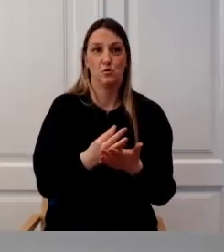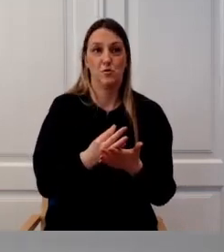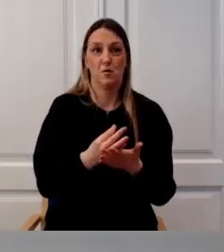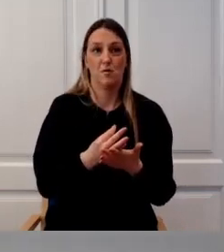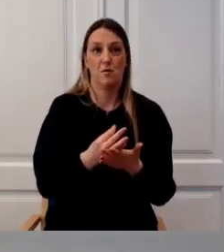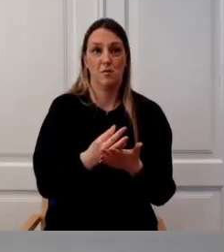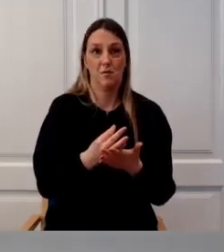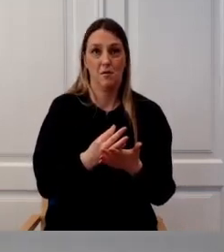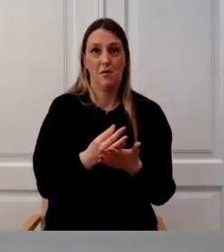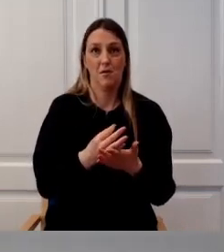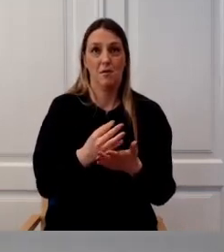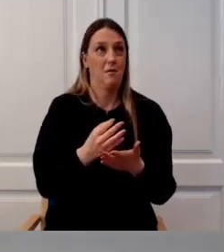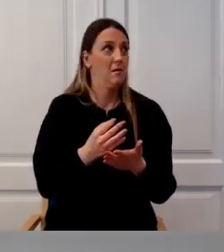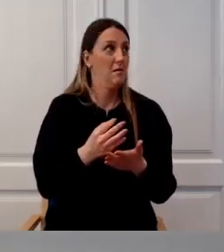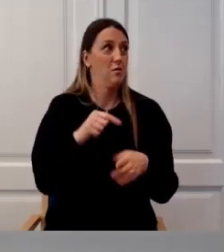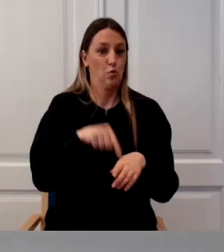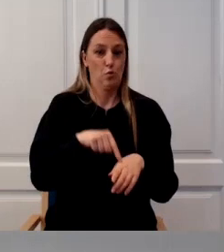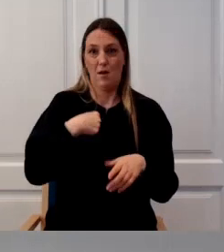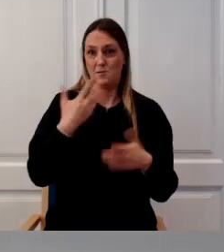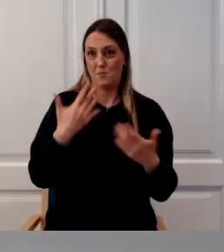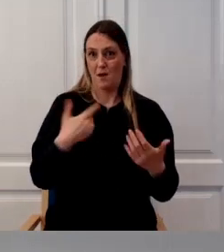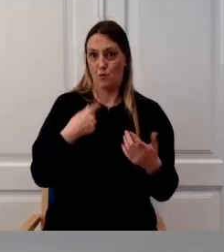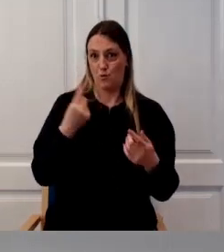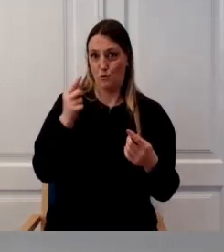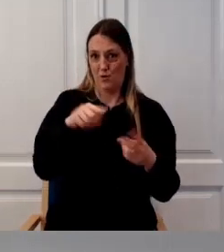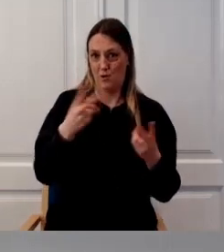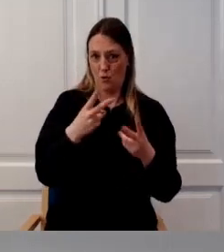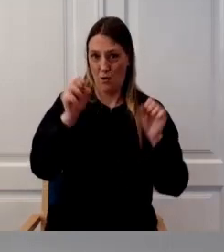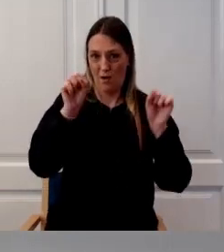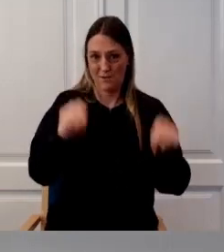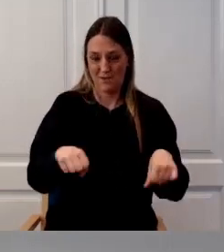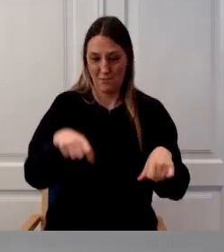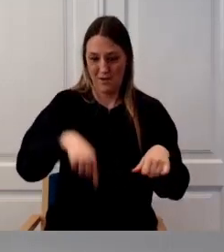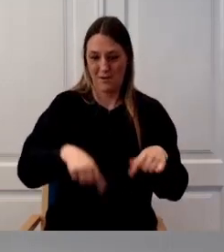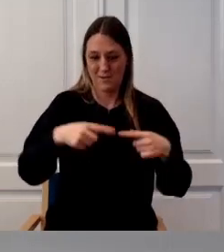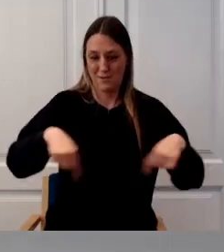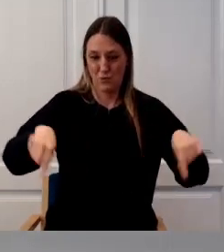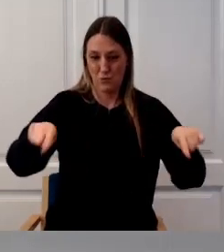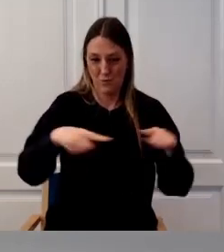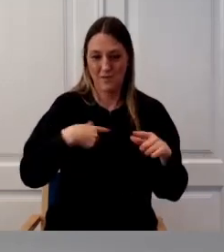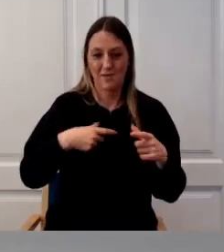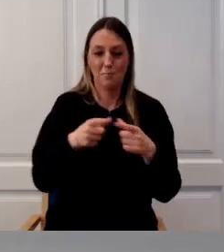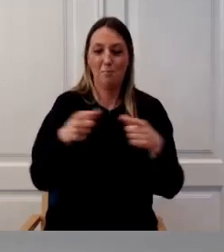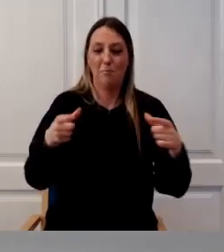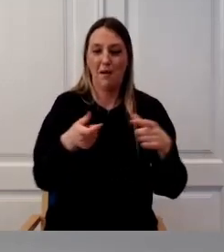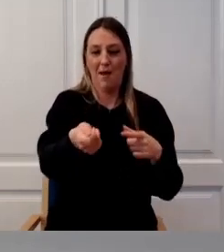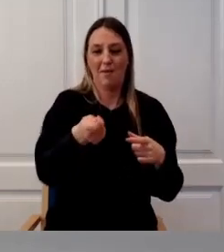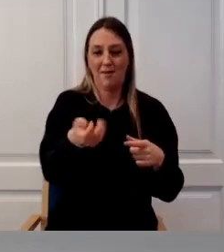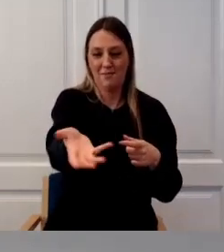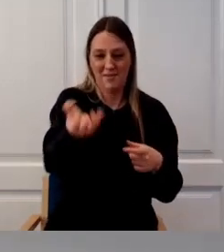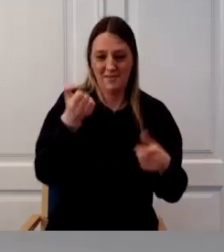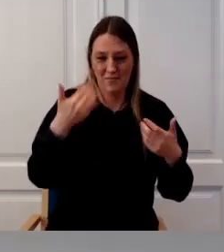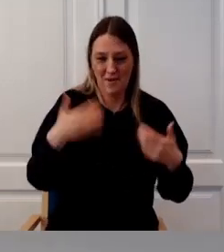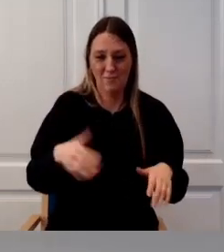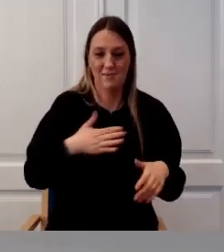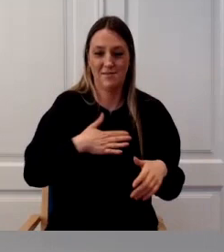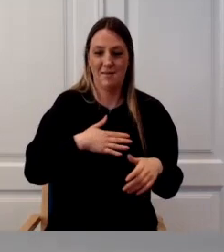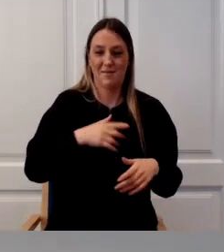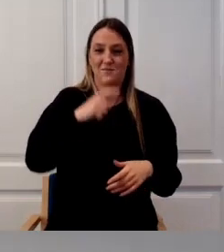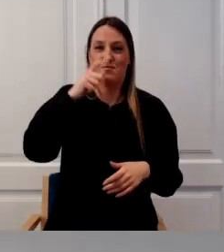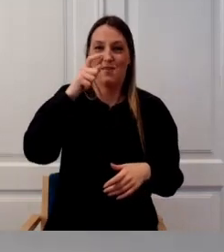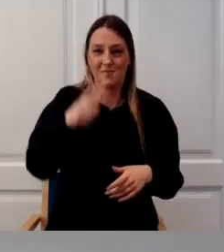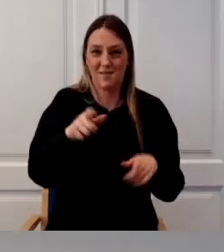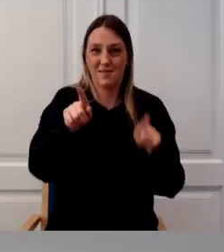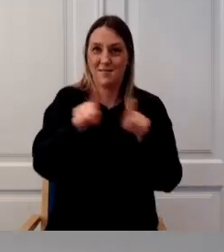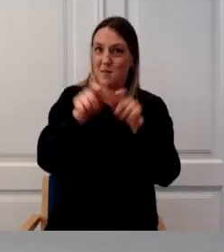Tunne on küll siis nagu vanakooli eksamile tulles, et istud siin ruumis ja siis pilet on juba võetud ja tead, et tahaks ka vastata sama